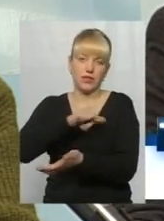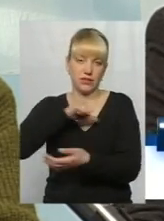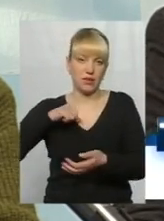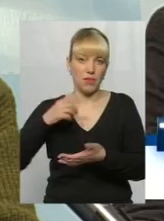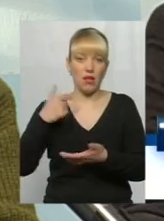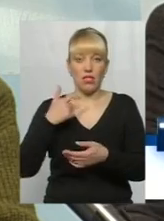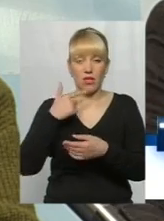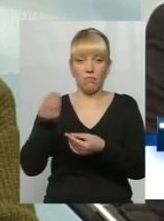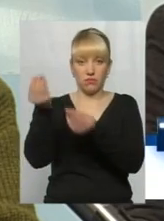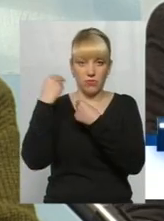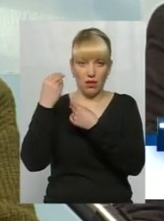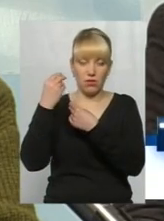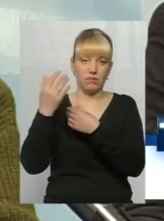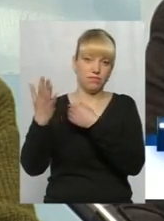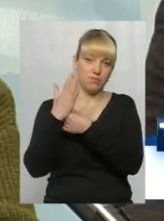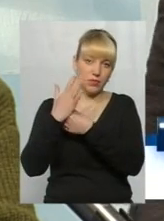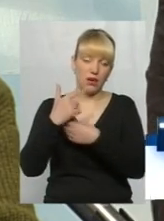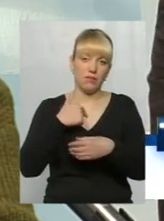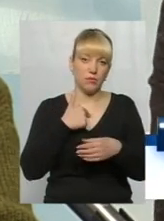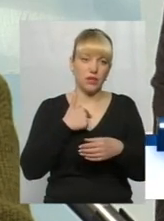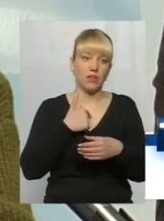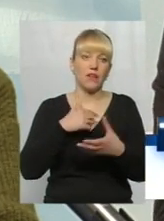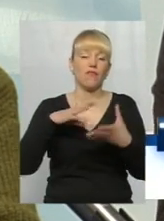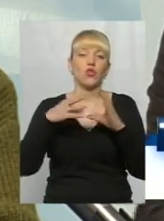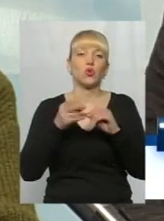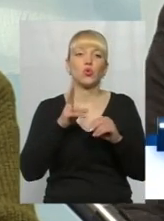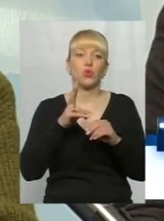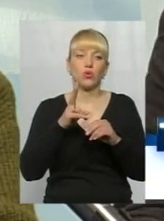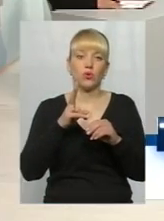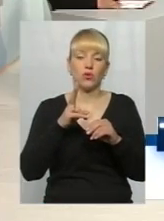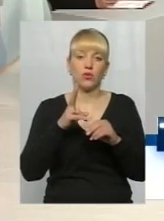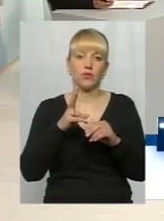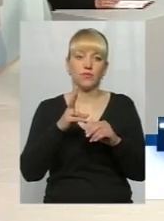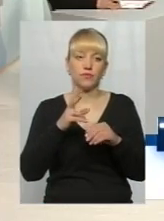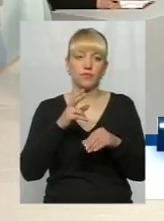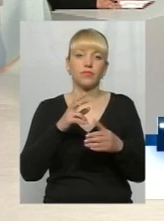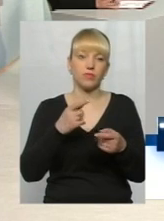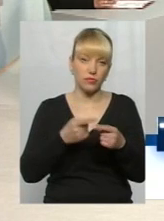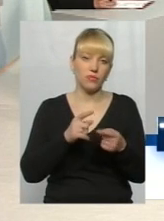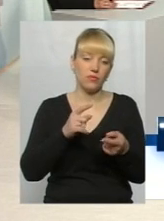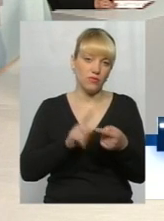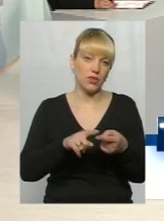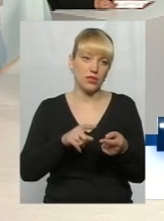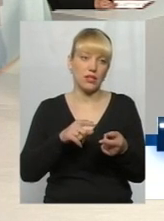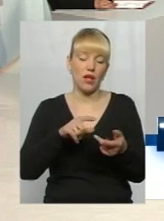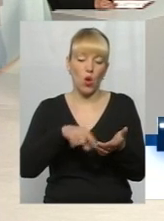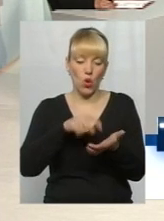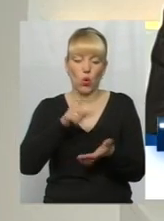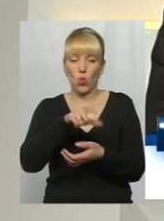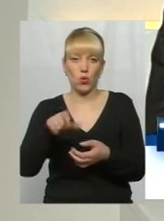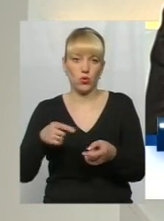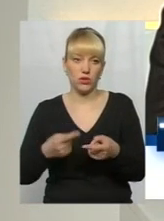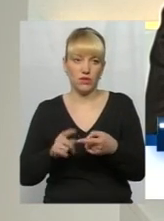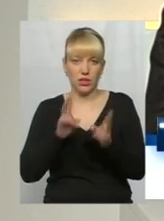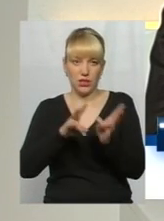встановили ті послуги, і в кінцевому результаті, ну, хто попадає? Наш місцевий споживач, звичайно, місцеві мешканці. Але разом з тим,